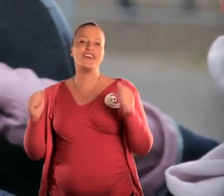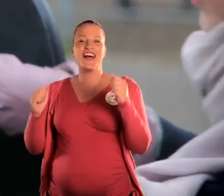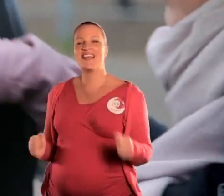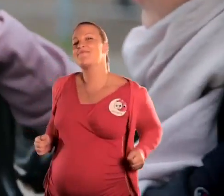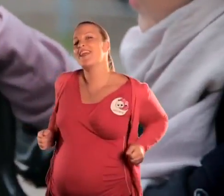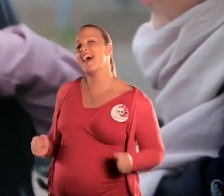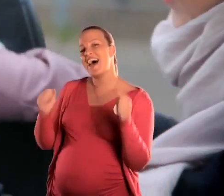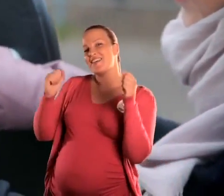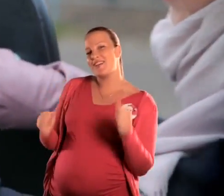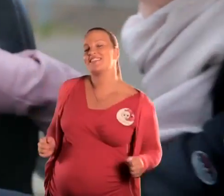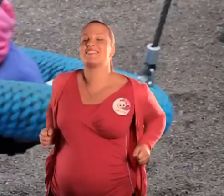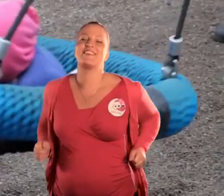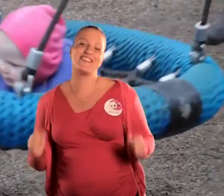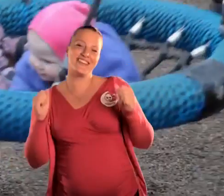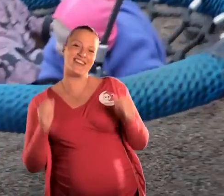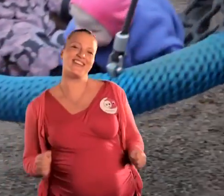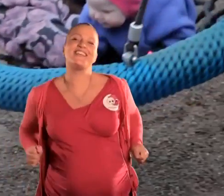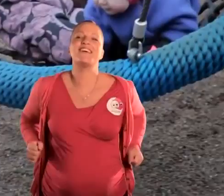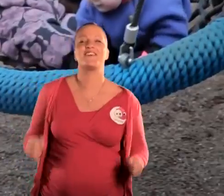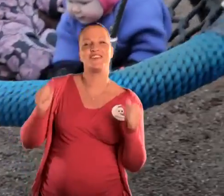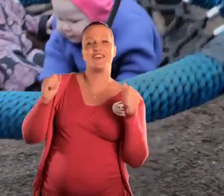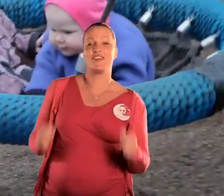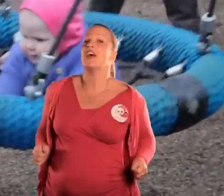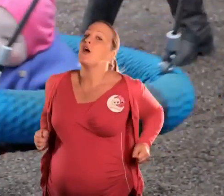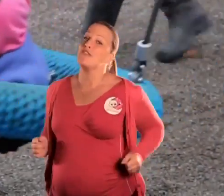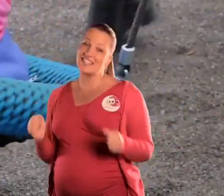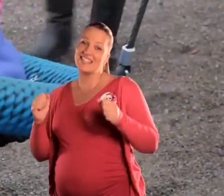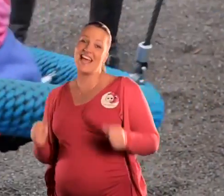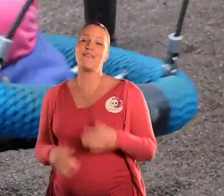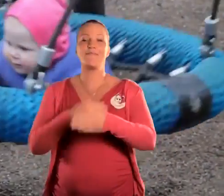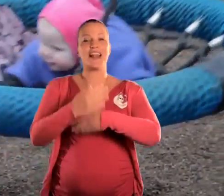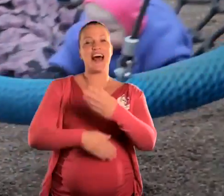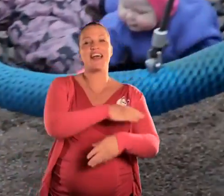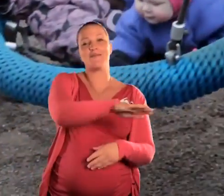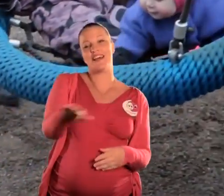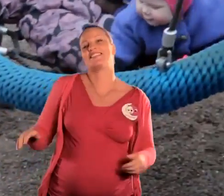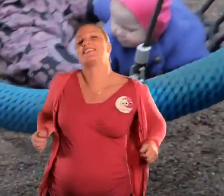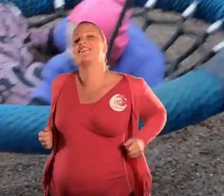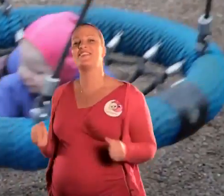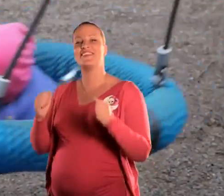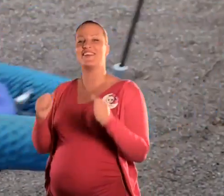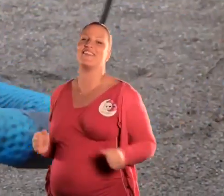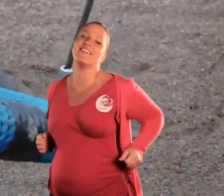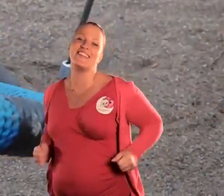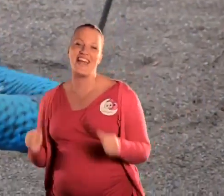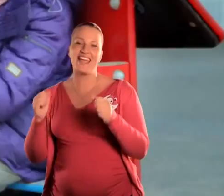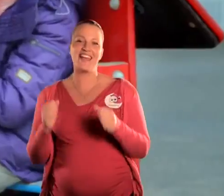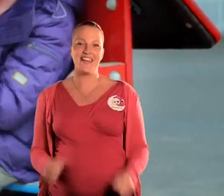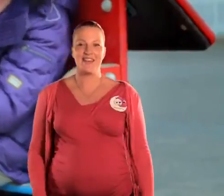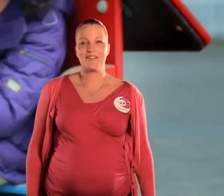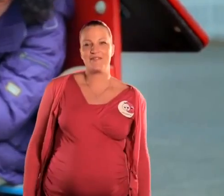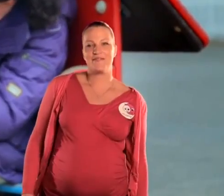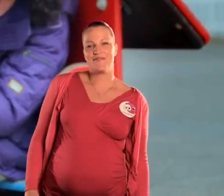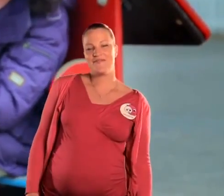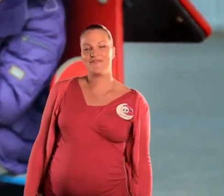Vi gynger lidt på legepladsen, gynger, gynger, gynger, gynger Vi skal hen på legepladsen, gynger i dag